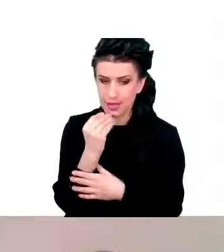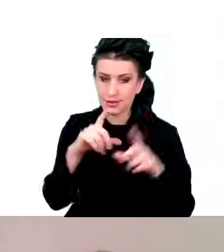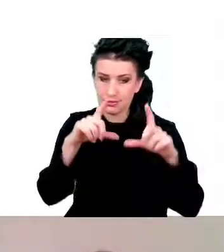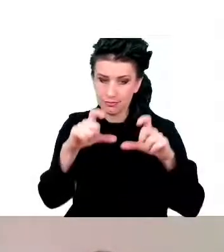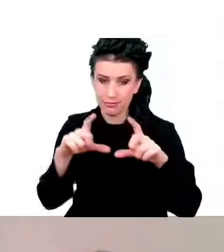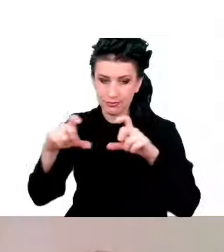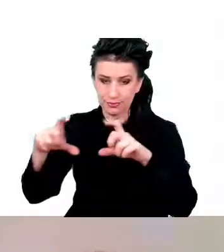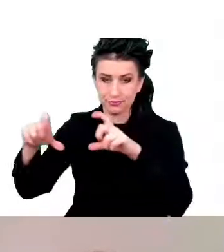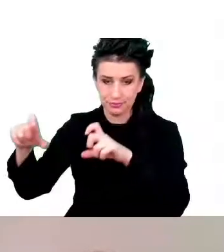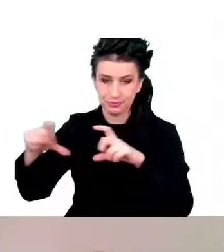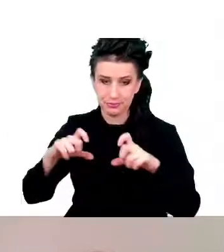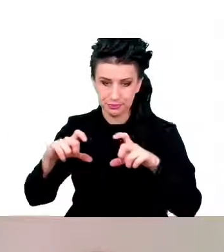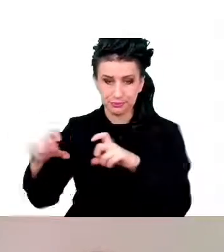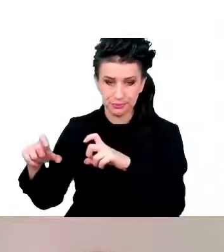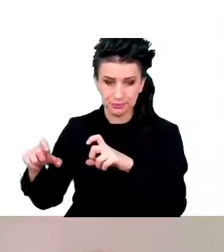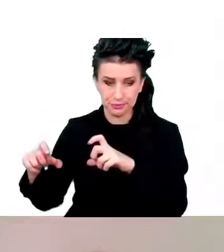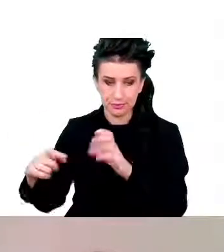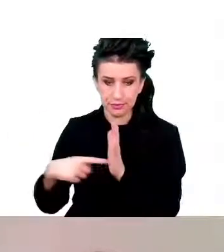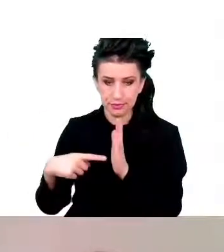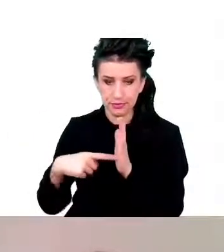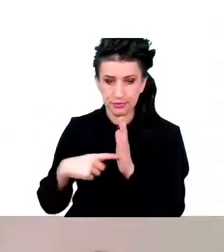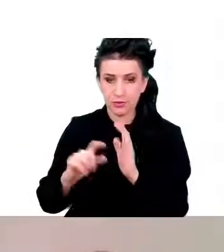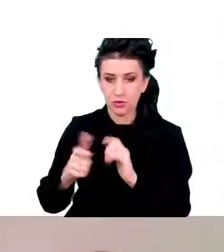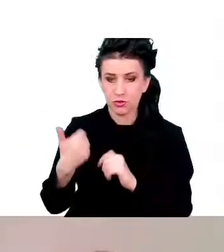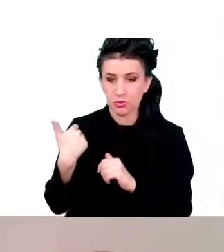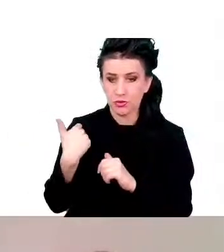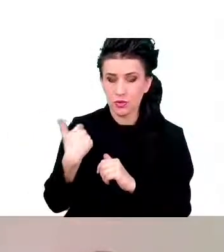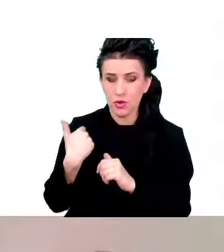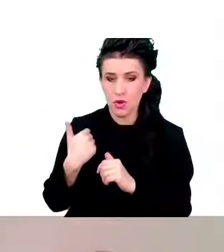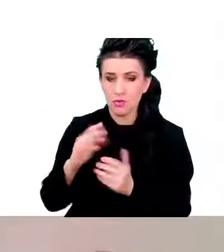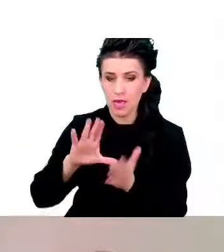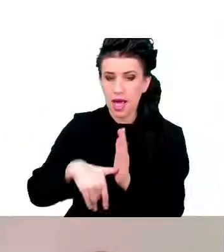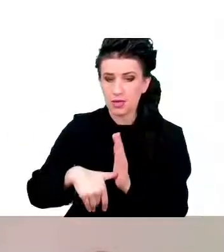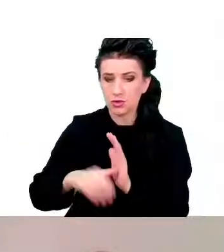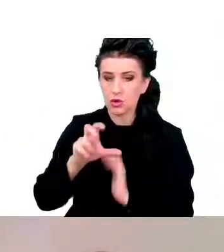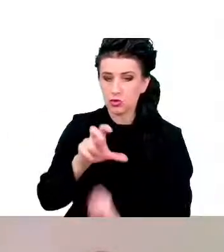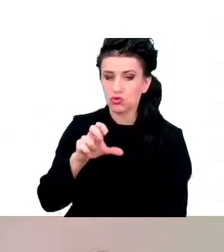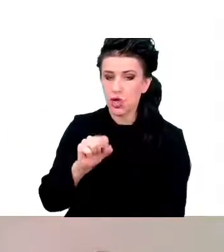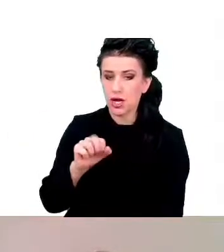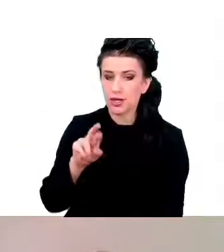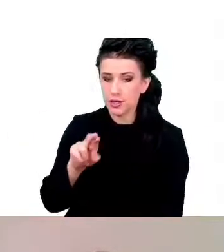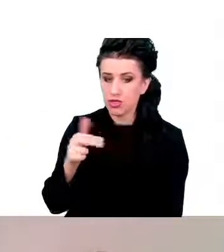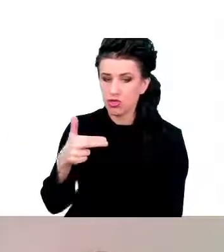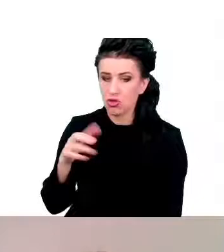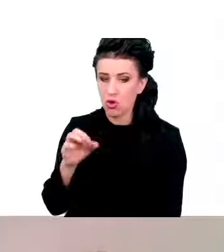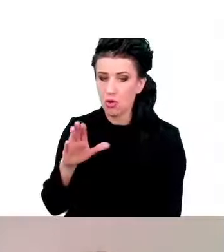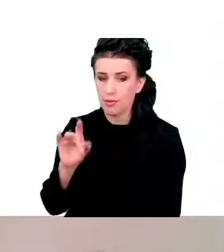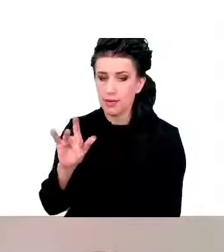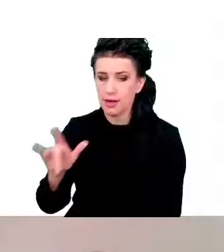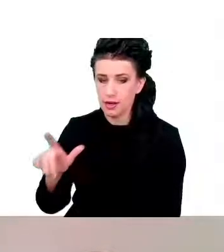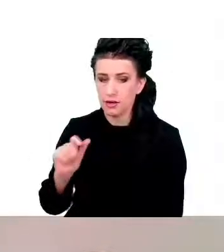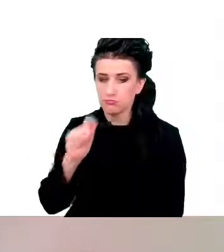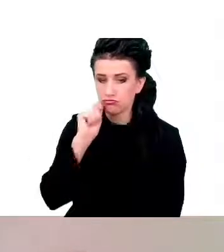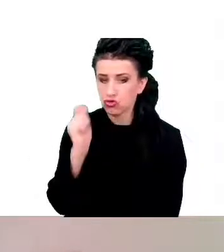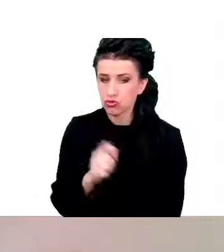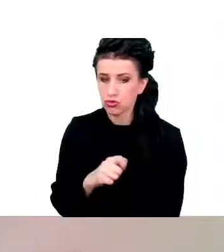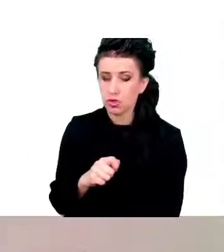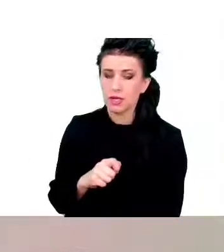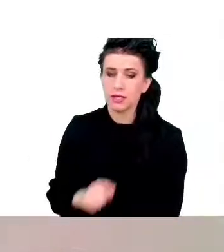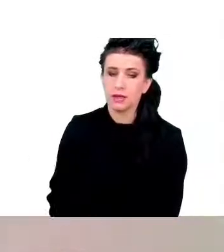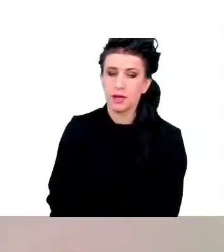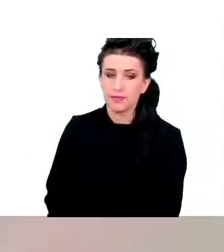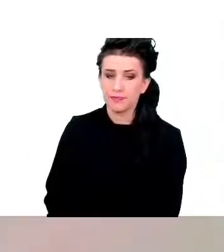to co się wydarzyło w mieście Czarnobyl na Ukrainie, gdzie w 1986